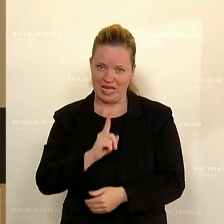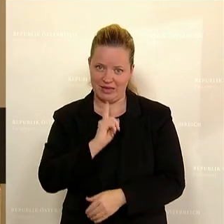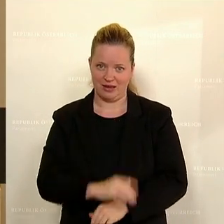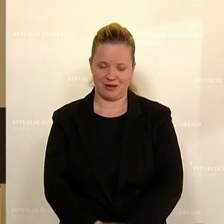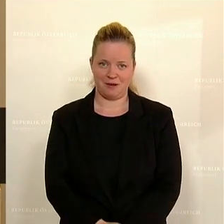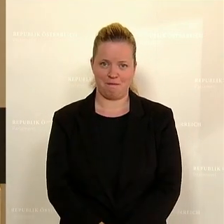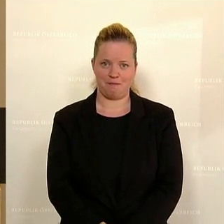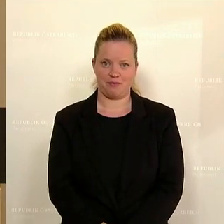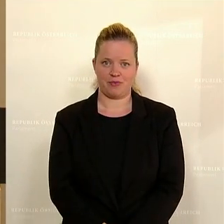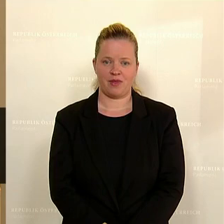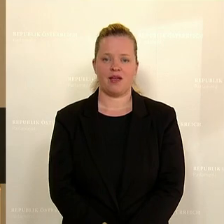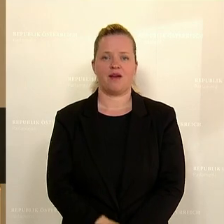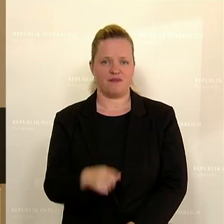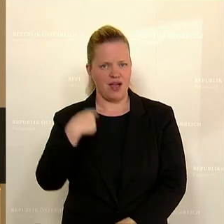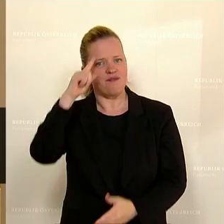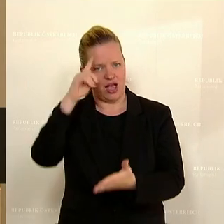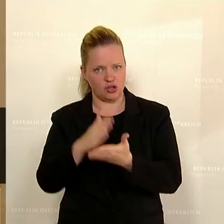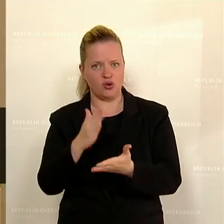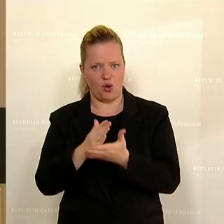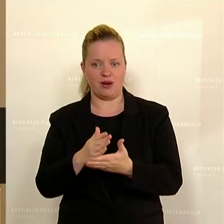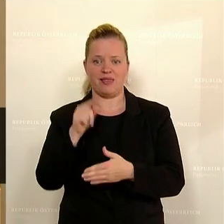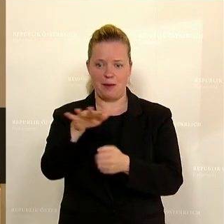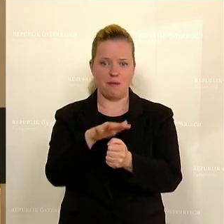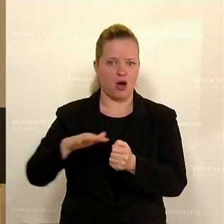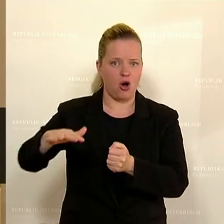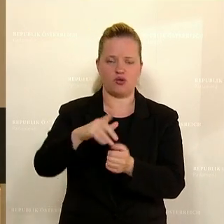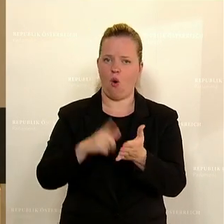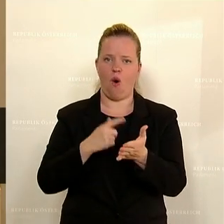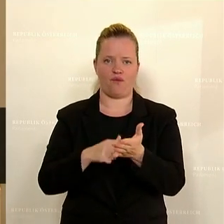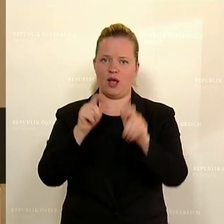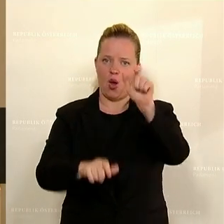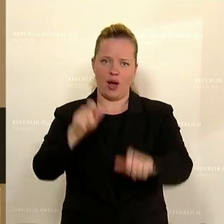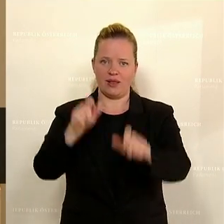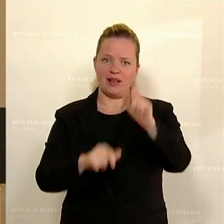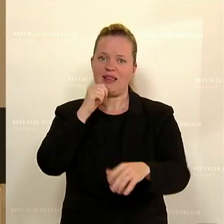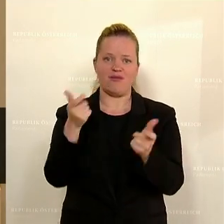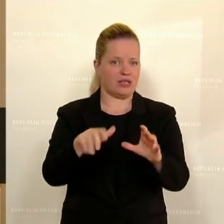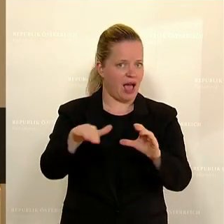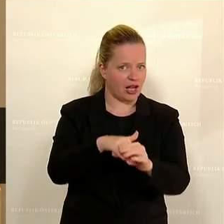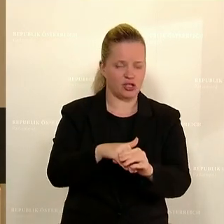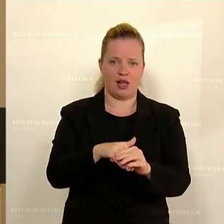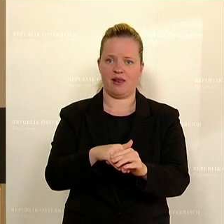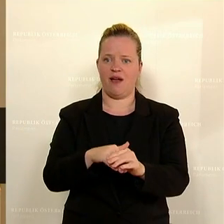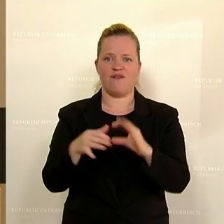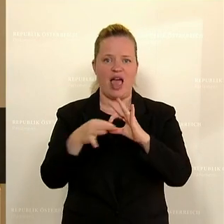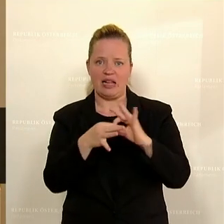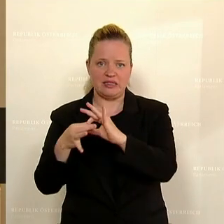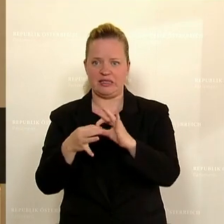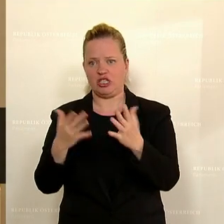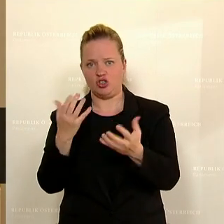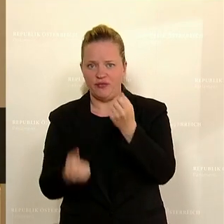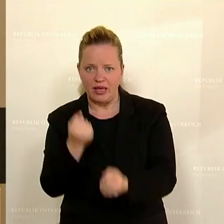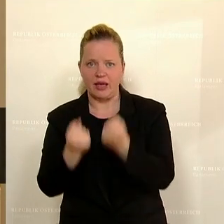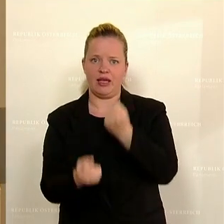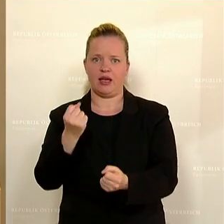Wir wissen das, Menschen arbeiten in dieser Branche oft ohne fixe Anstellung, in prekären Verhältnissen, in Jobs ohne Mindestlohn